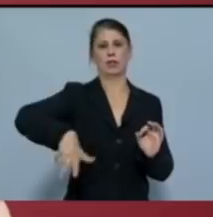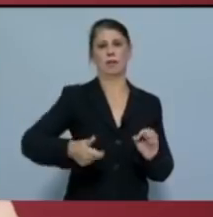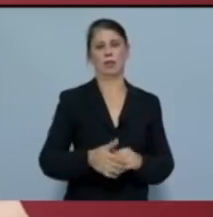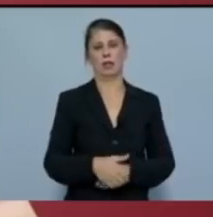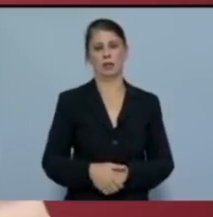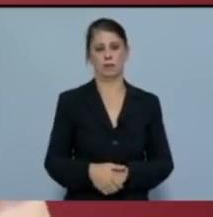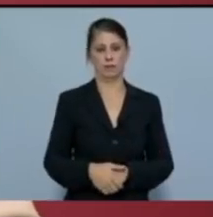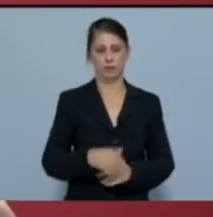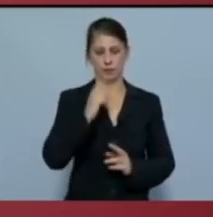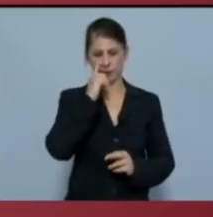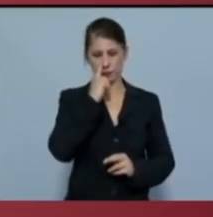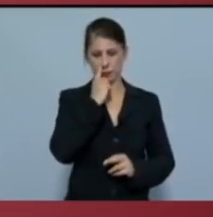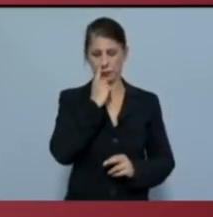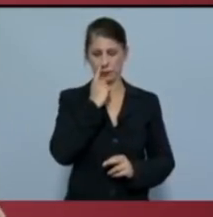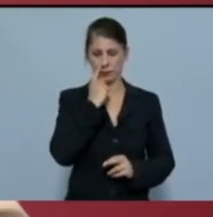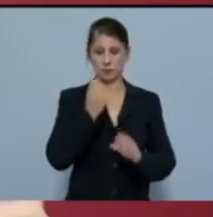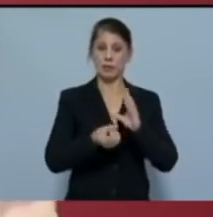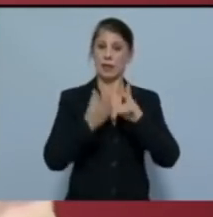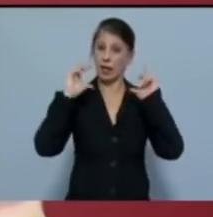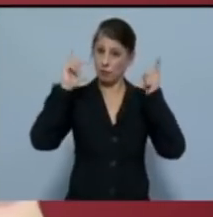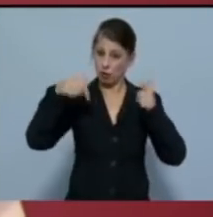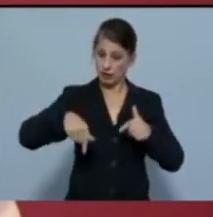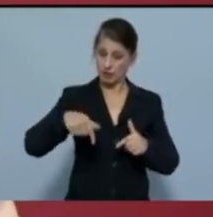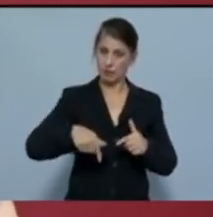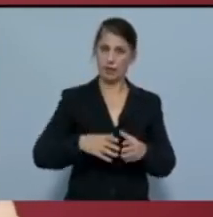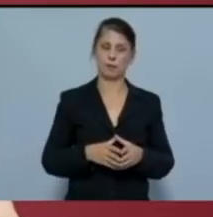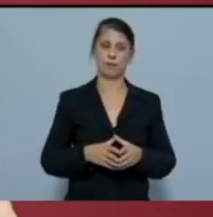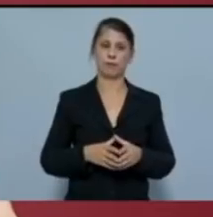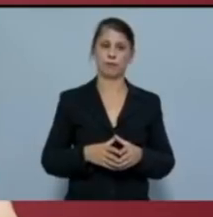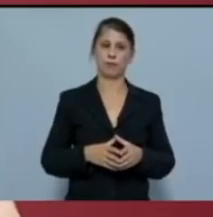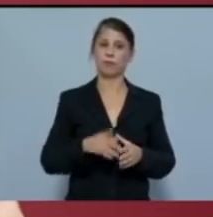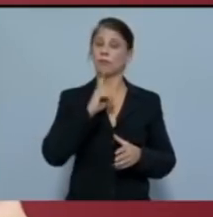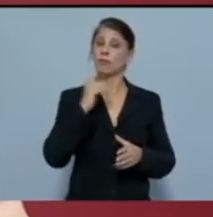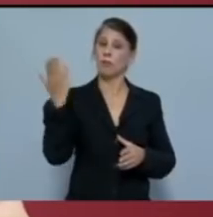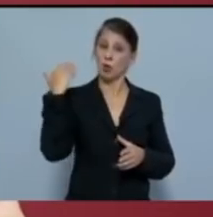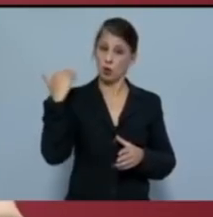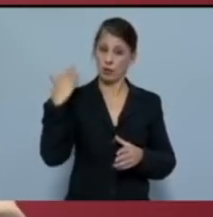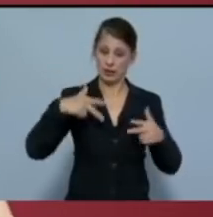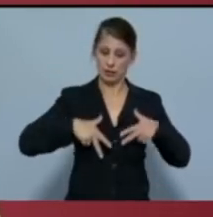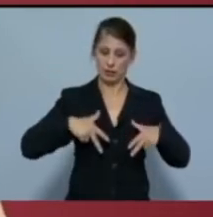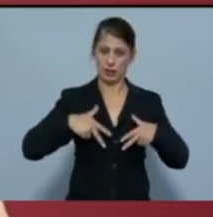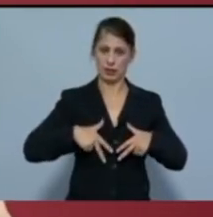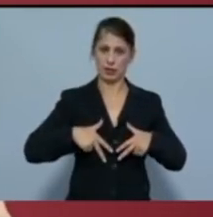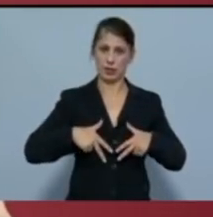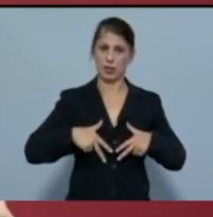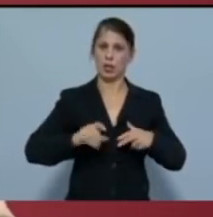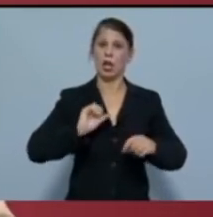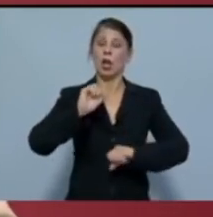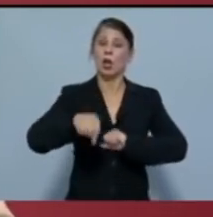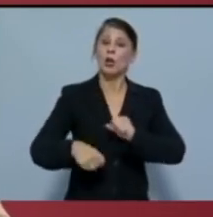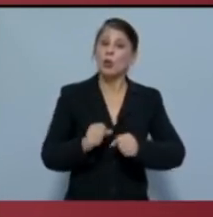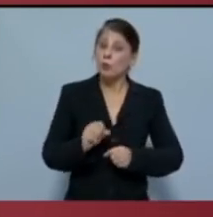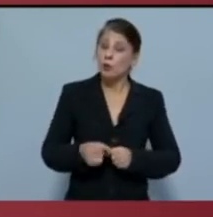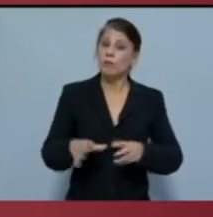Η νέα δημοκρατία σήμερα, όπως και όλες οι προηγούμενες κυβερνήσεις, προσπαθούν να μας πείσουν